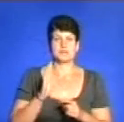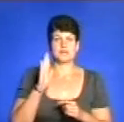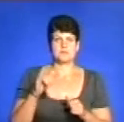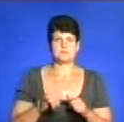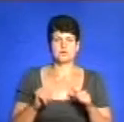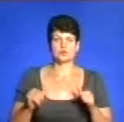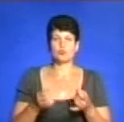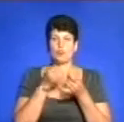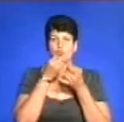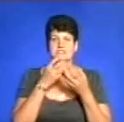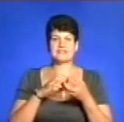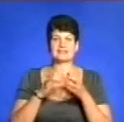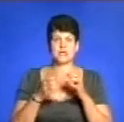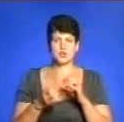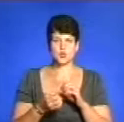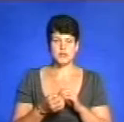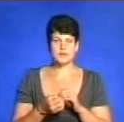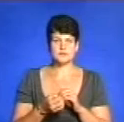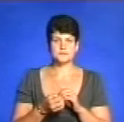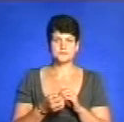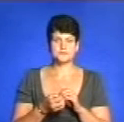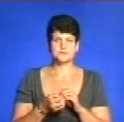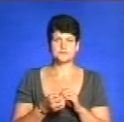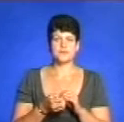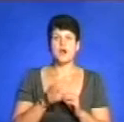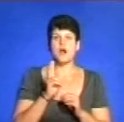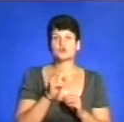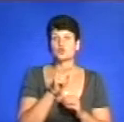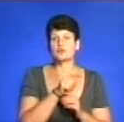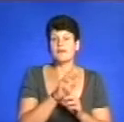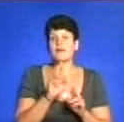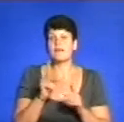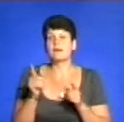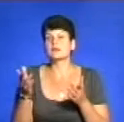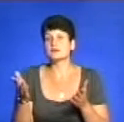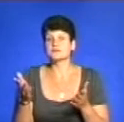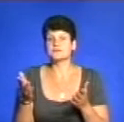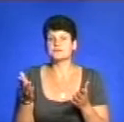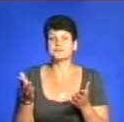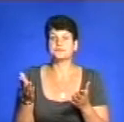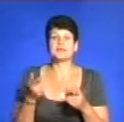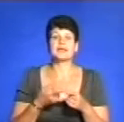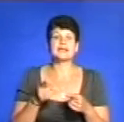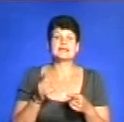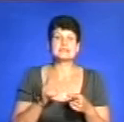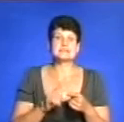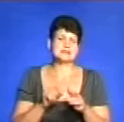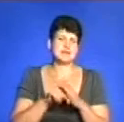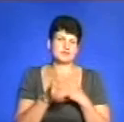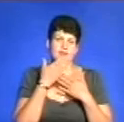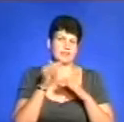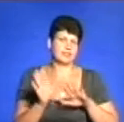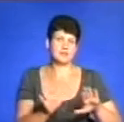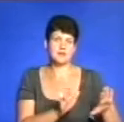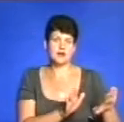був позитивний результат. А хто ти, як ти – це значення немає.